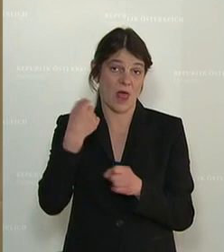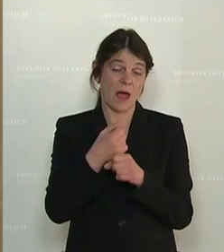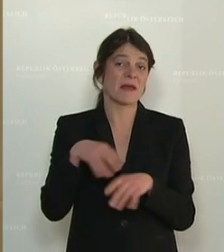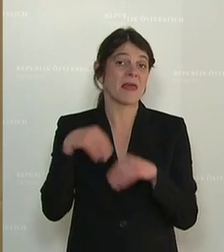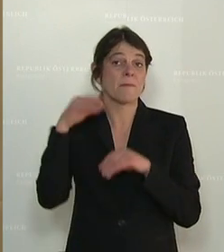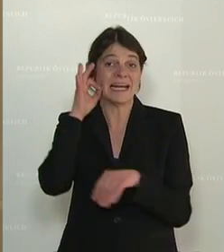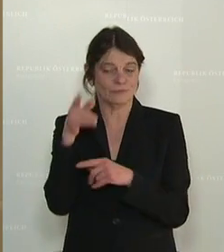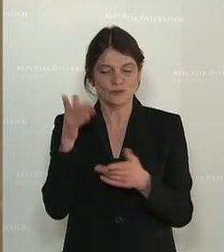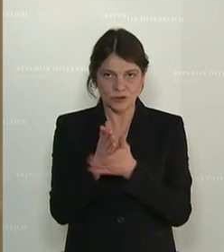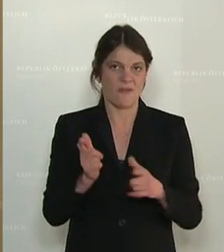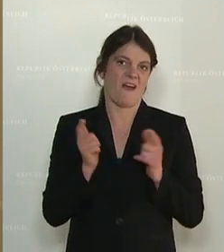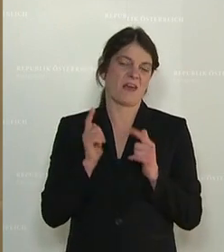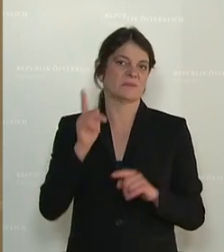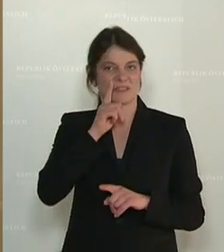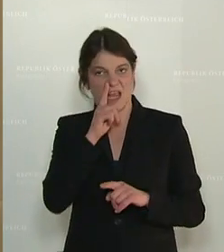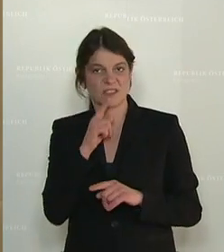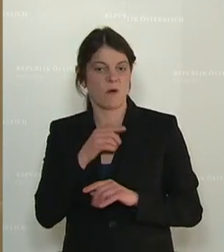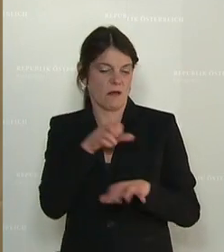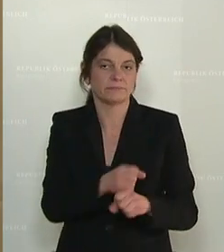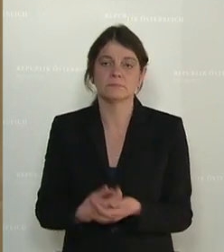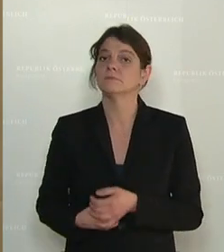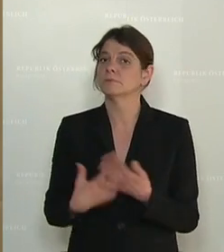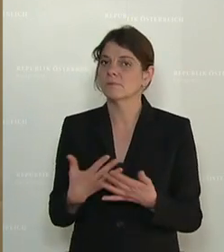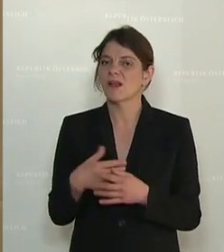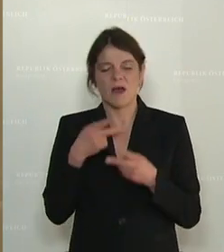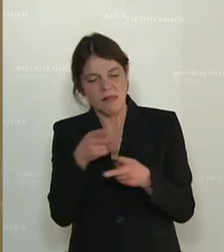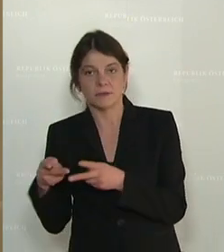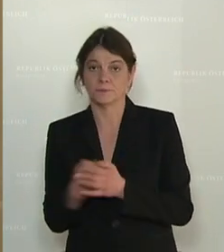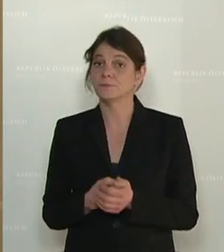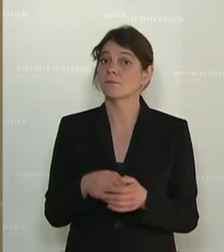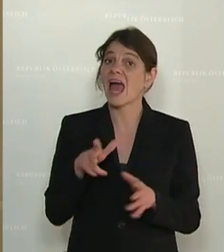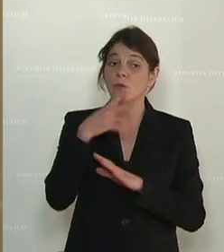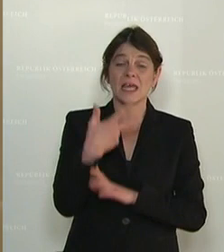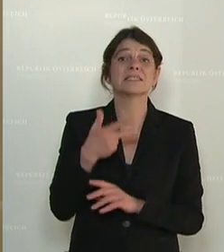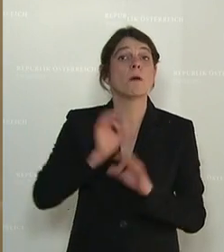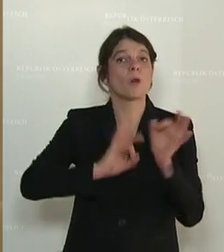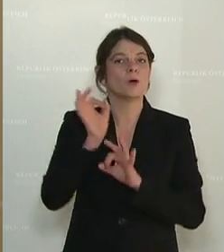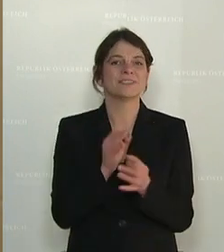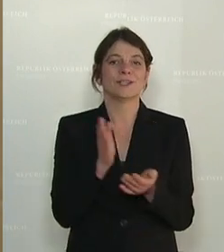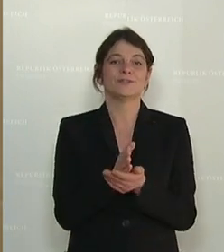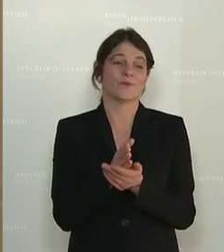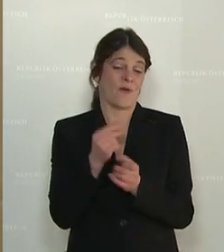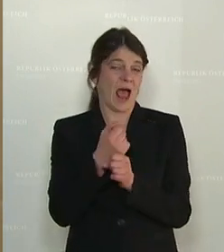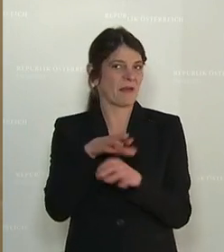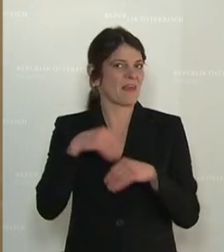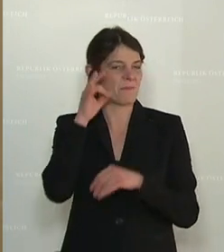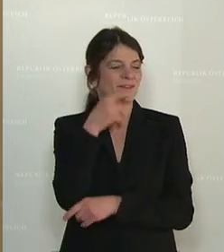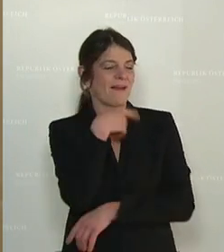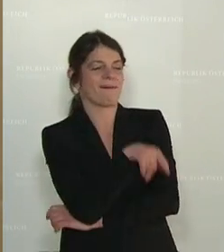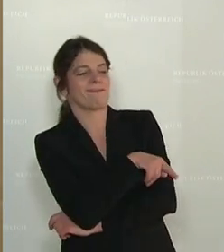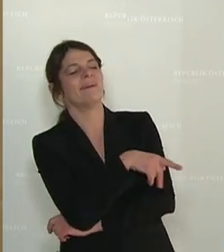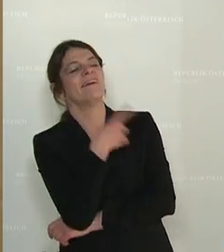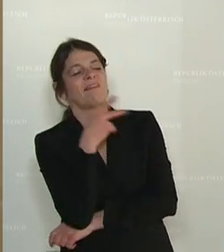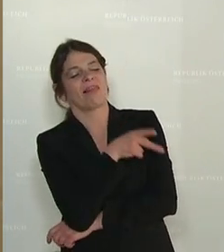sexuelle Belästigung. 38 Prozent der Arbeitnehmerinnen wurden mit abfälligen Bemerkungen konfrontiert